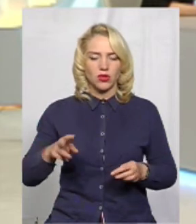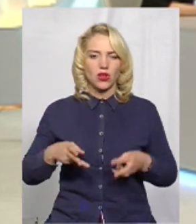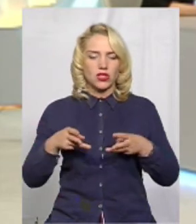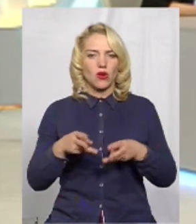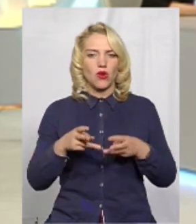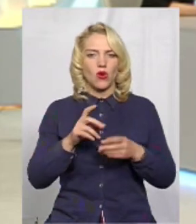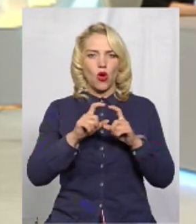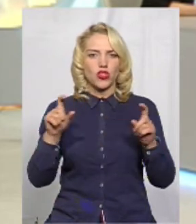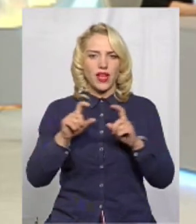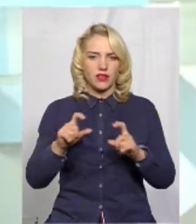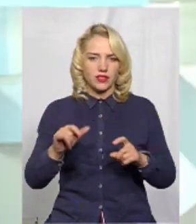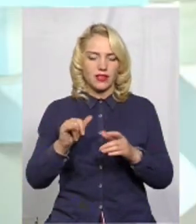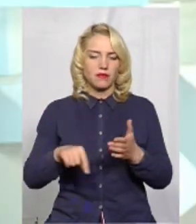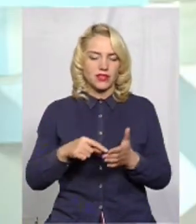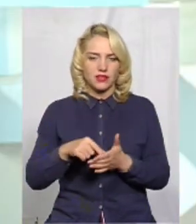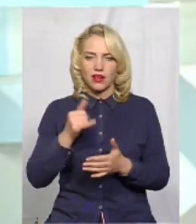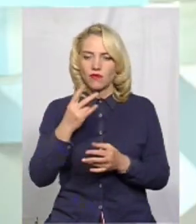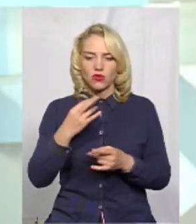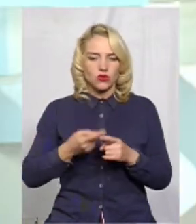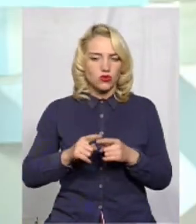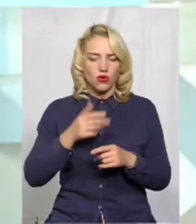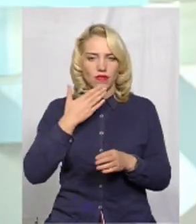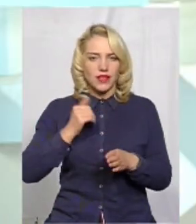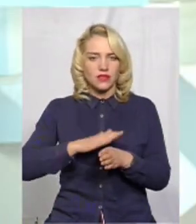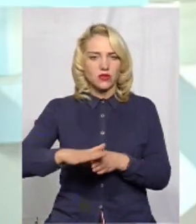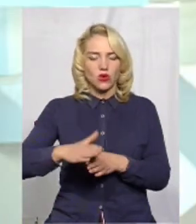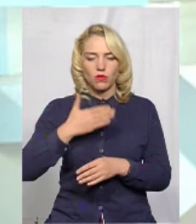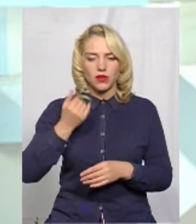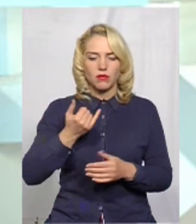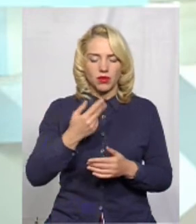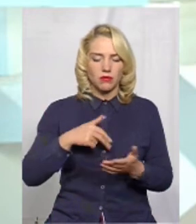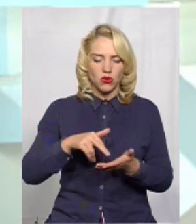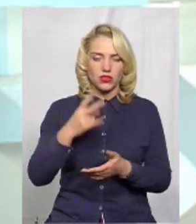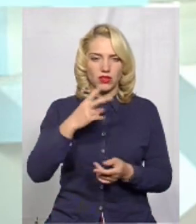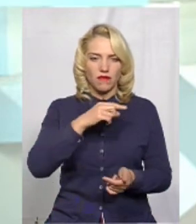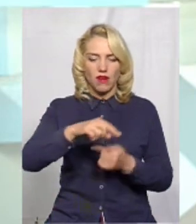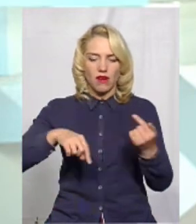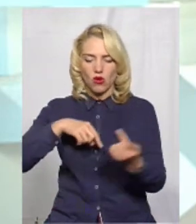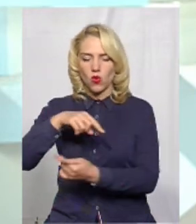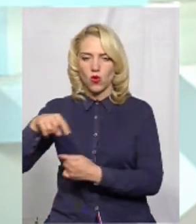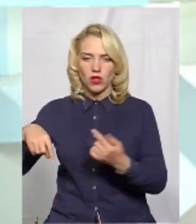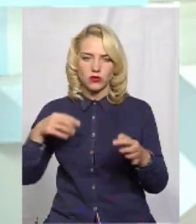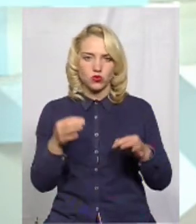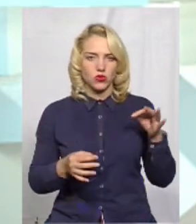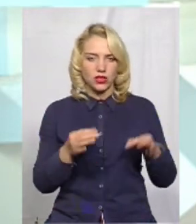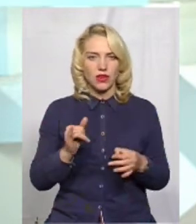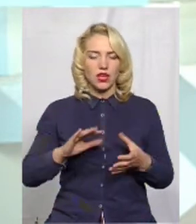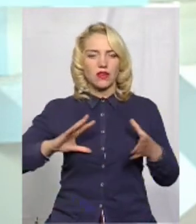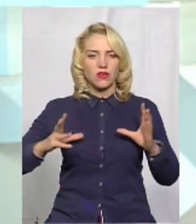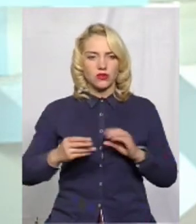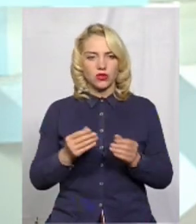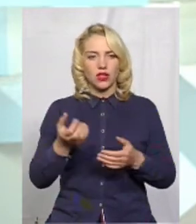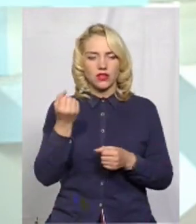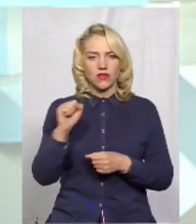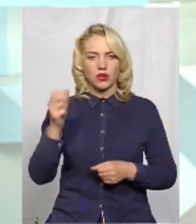Цього не було зроблено. Ми прийшли два кола судів і до результату виграли